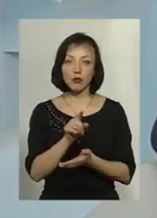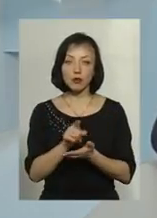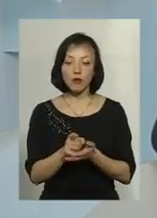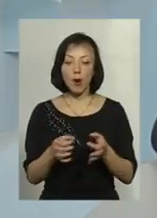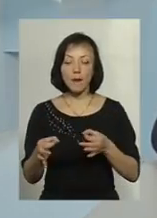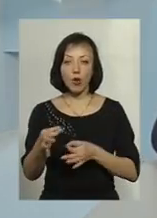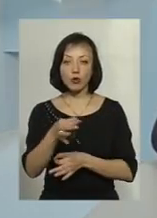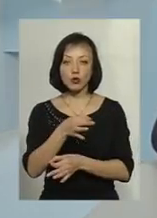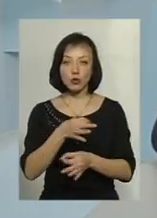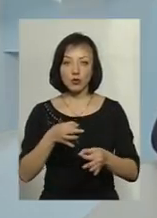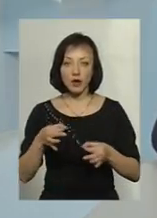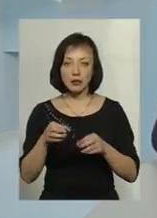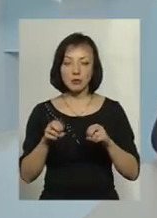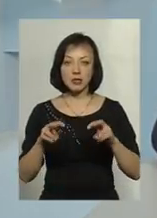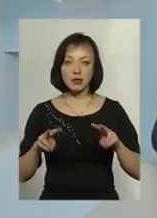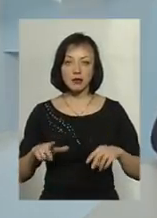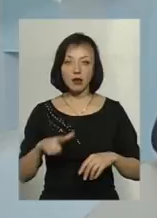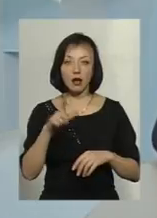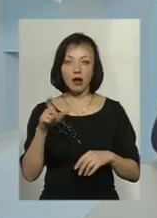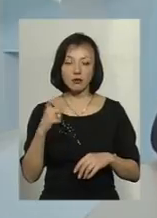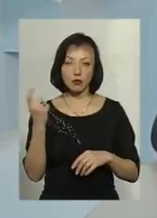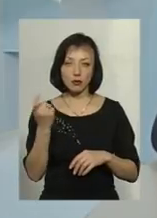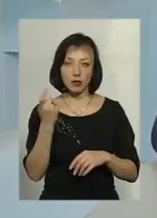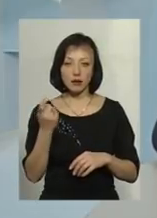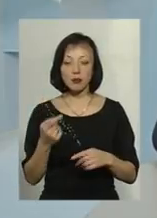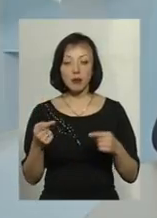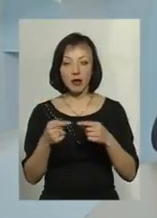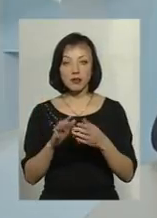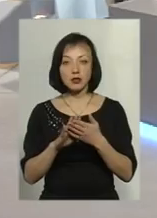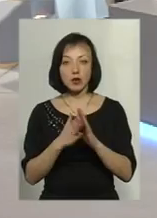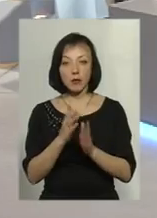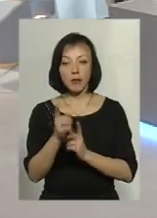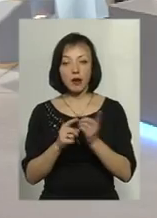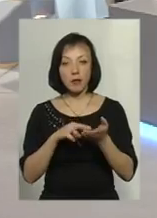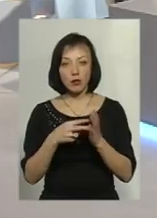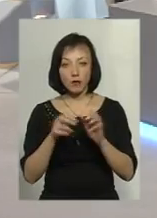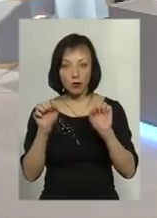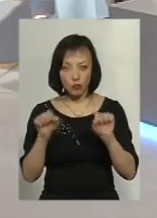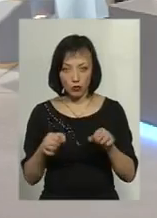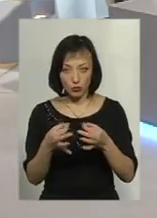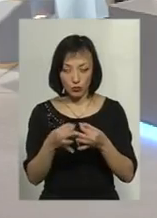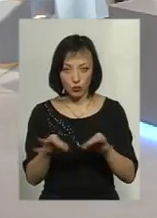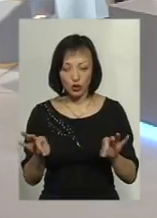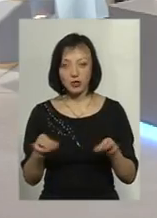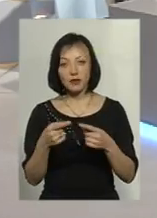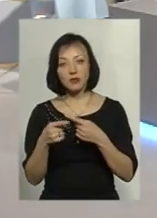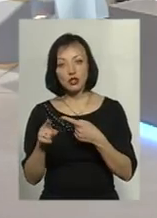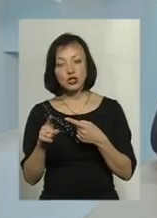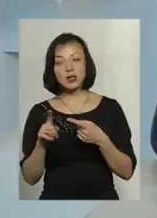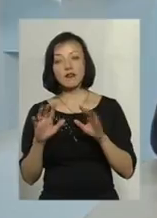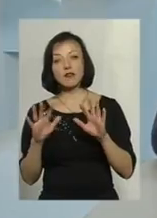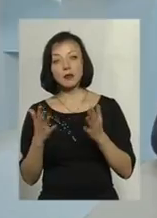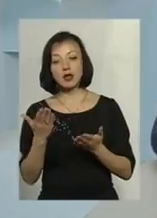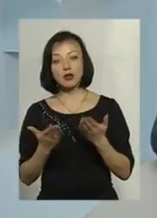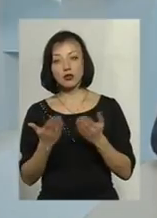проконсультуватися з фахівцями газового господарства. В певних ситуаціях перепланування можуть бути допущені. В інших випадках,